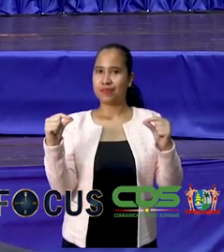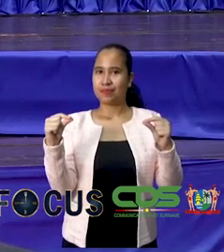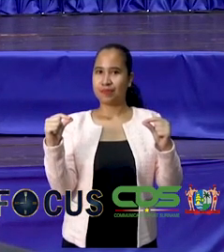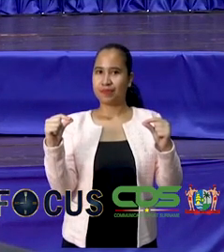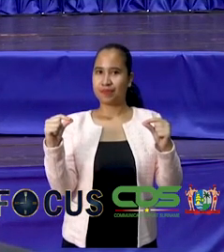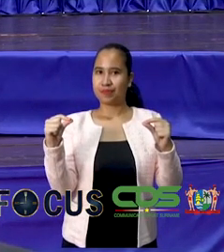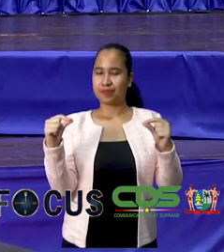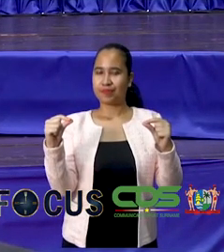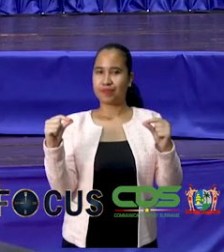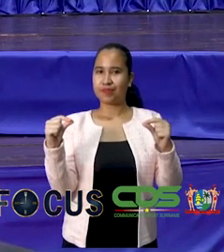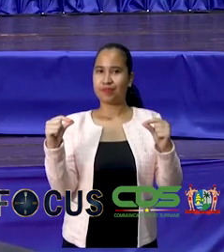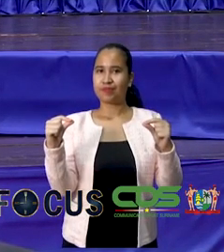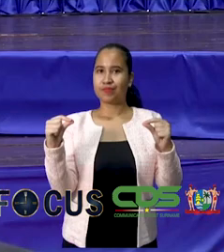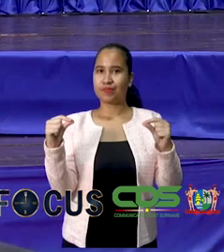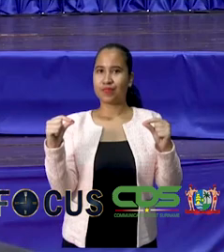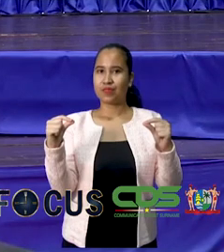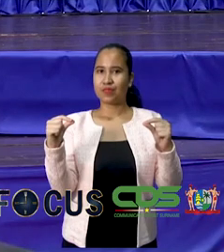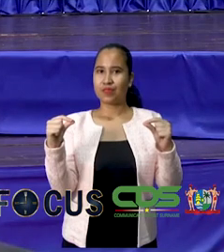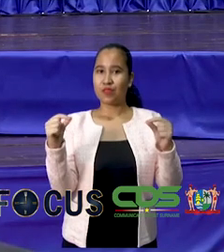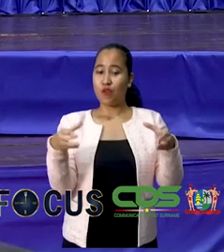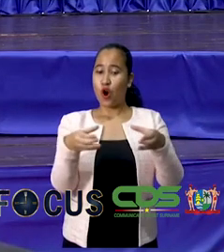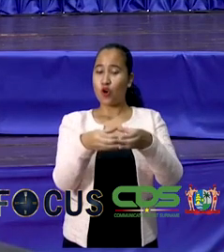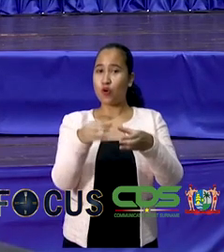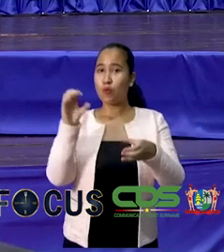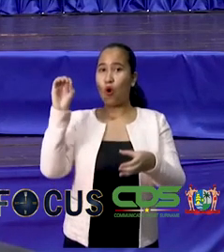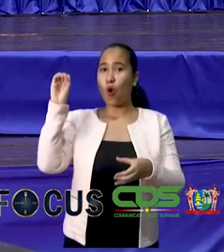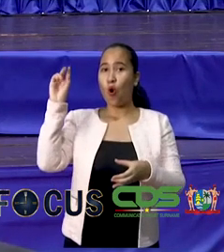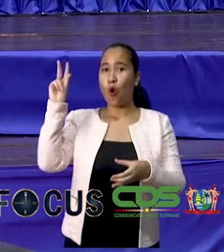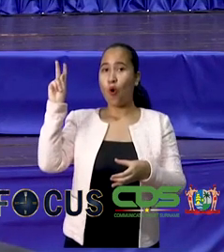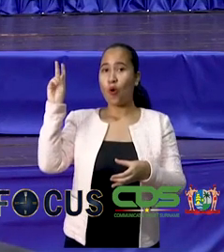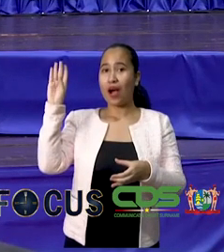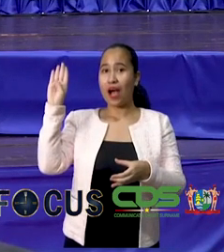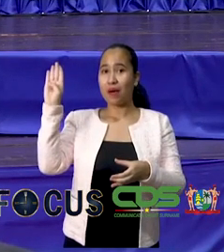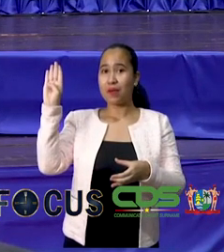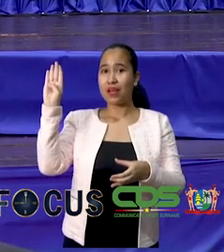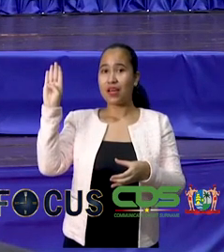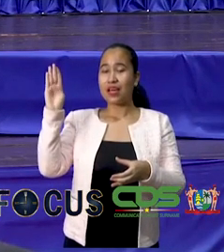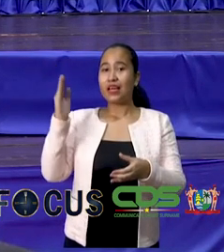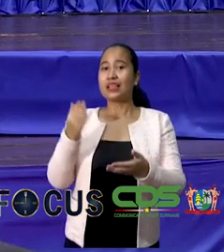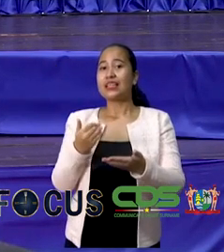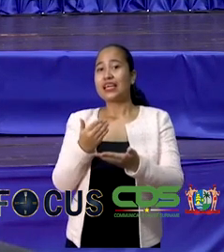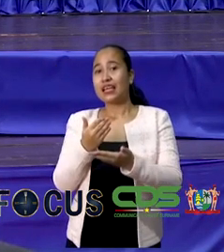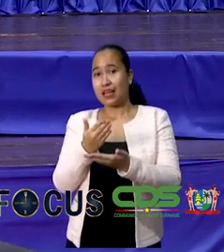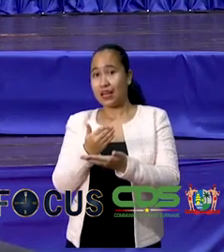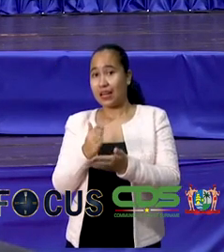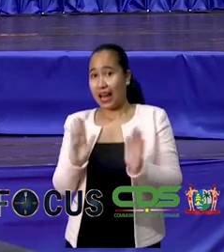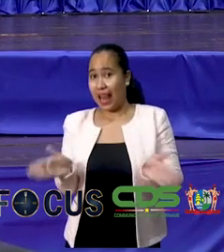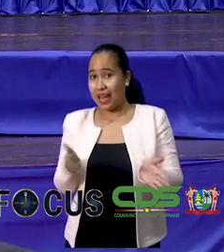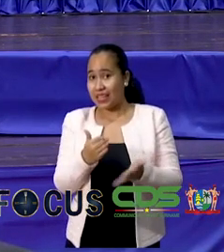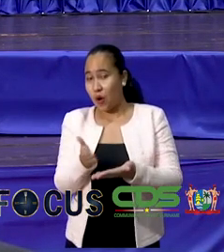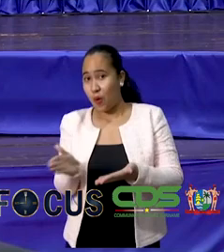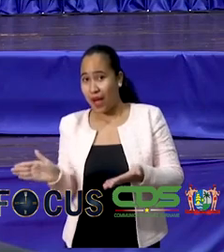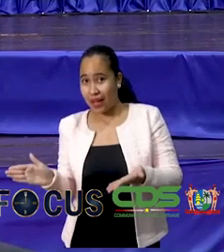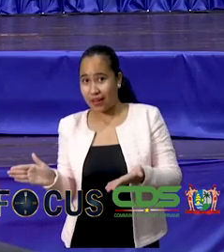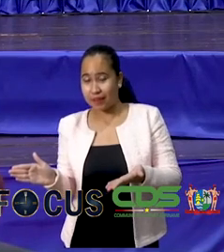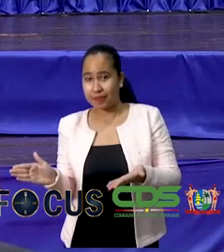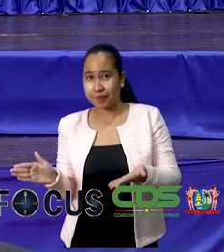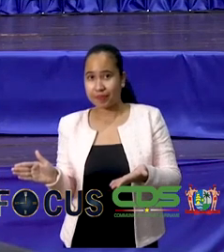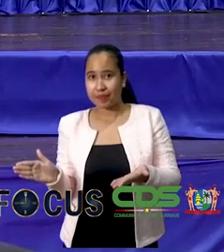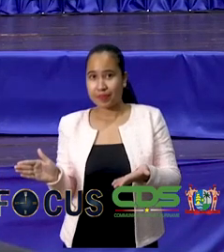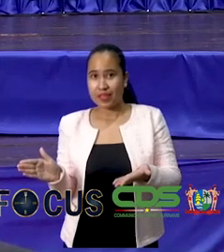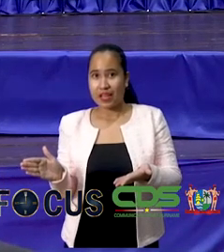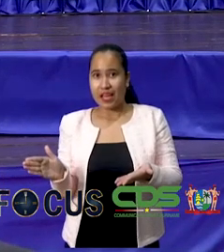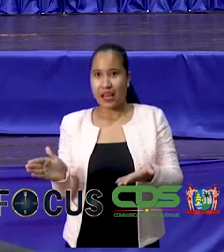het Onafhankelijk Kiesbureau, die zijn uitgetreden. En ik heb net de voorzitter, de